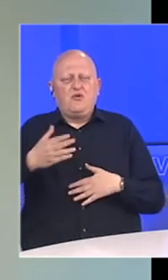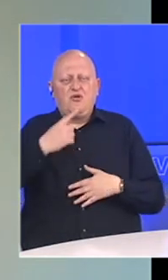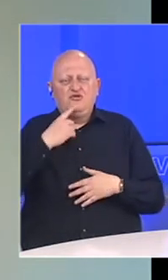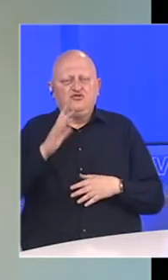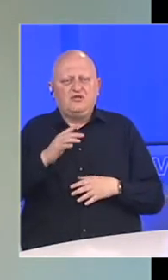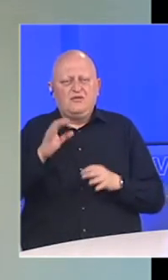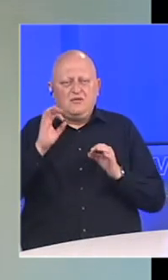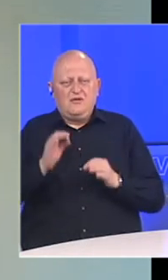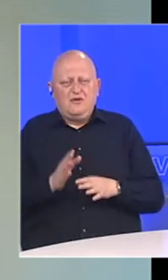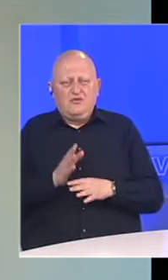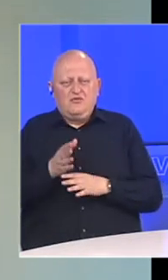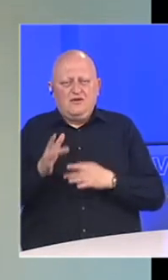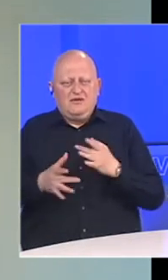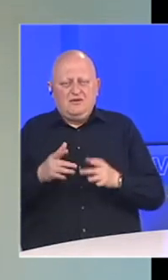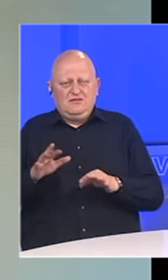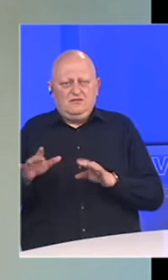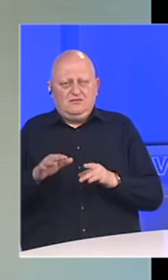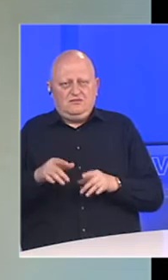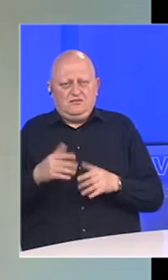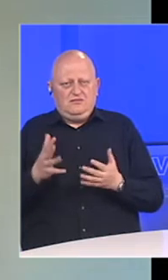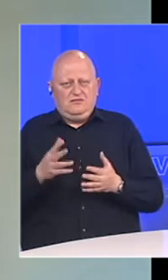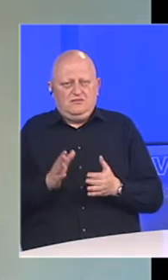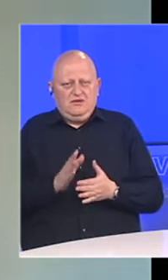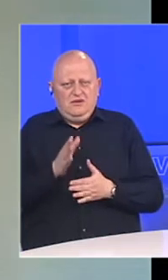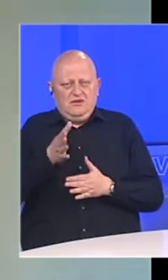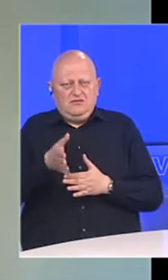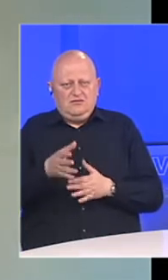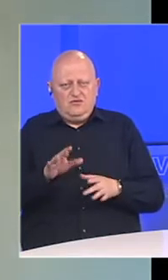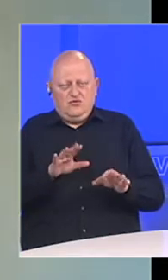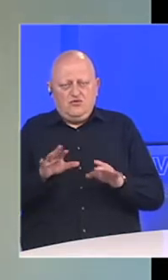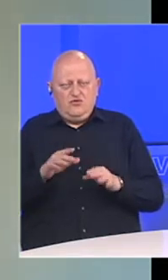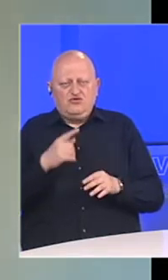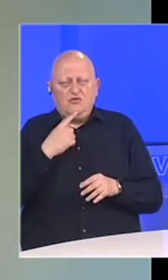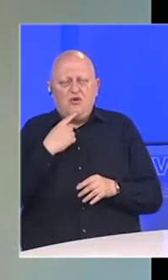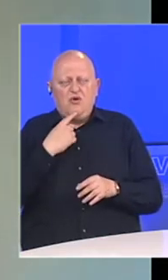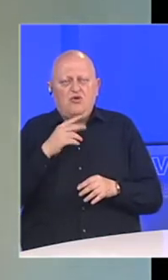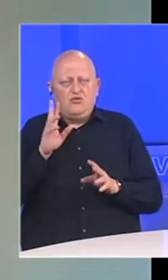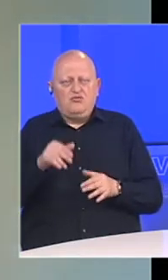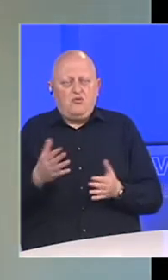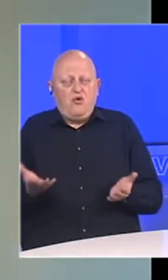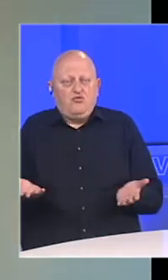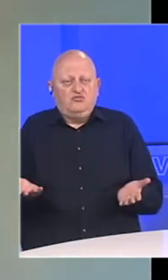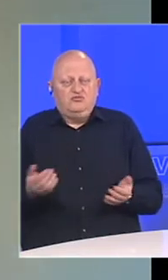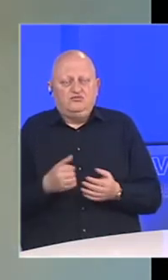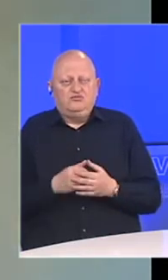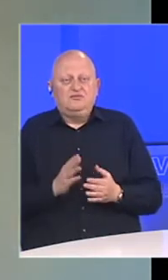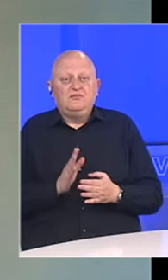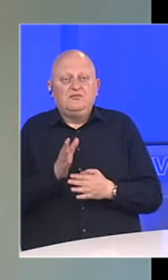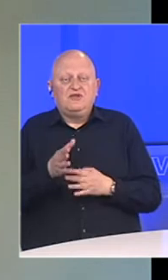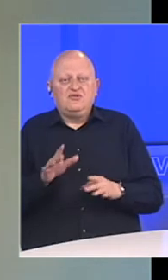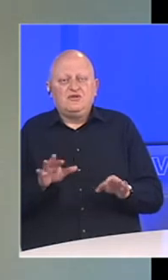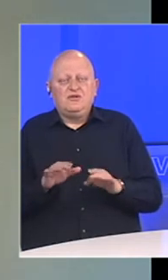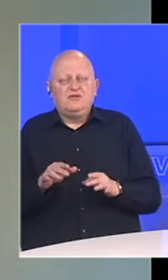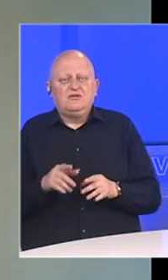nijema adekvatan pristup internetu, također nema ni pristup u ređajima na osnovu koji mogu, jelde, pristupiti